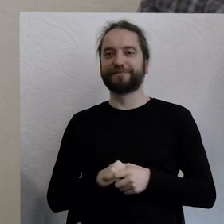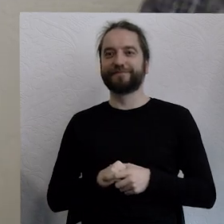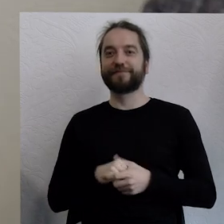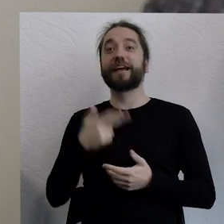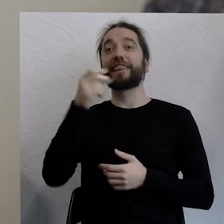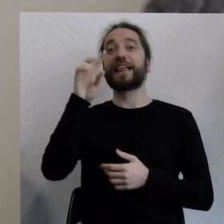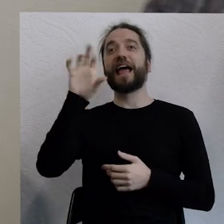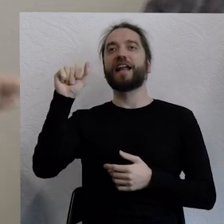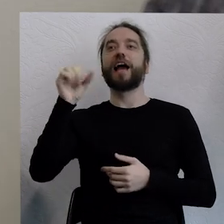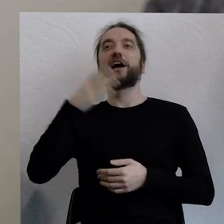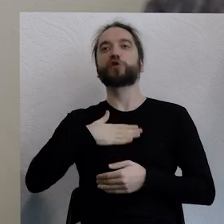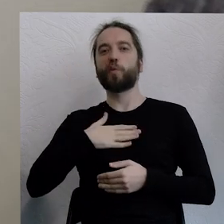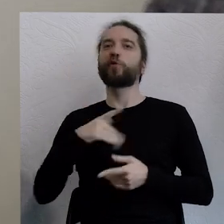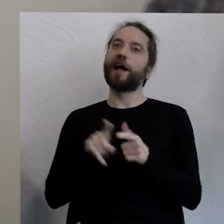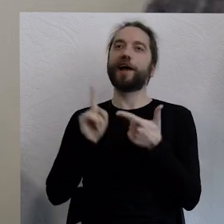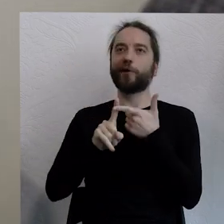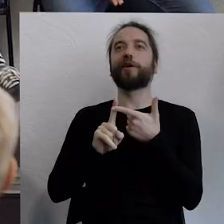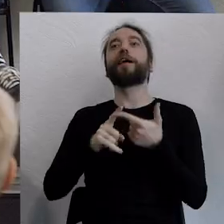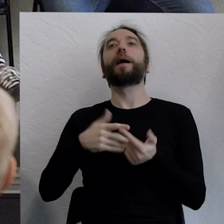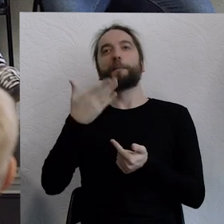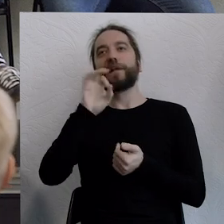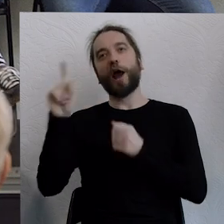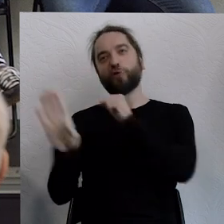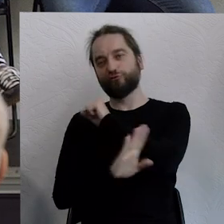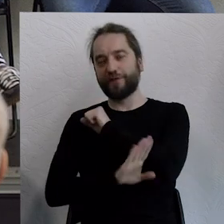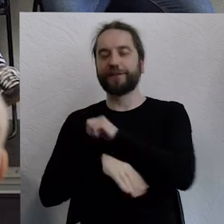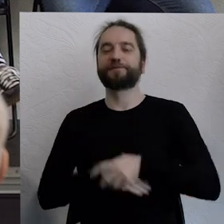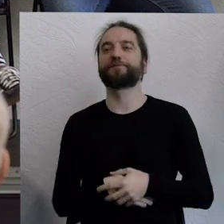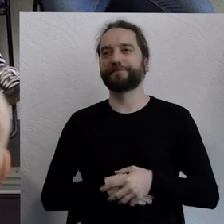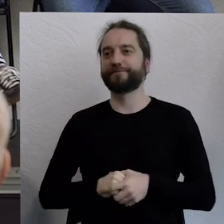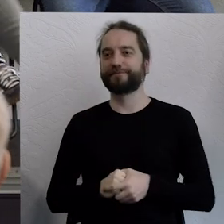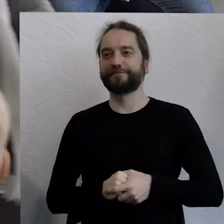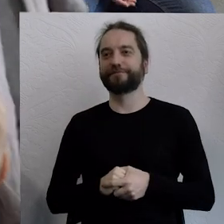Natalia Sobutka i Michał Drzewek. Dziękuję.